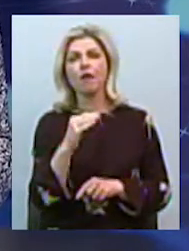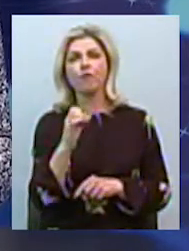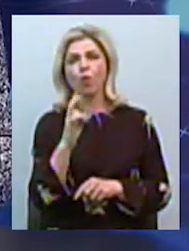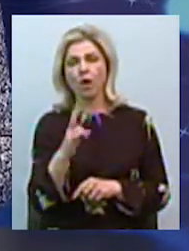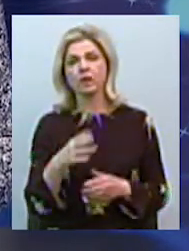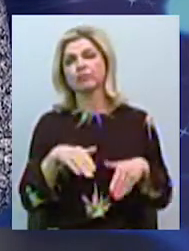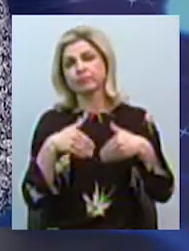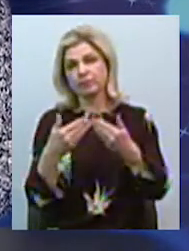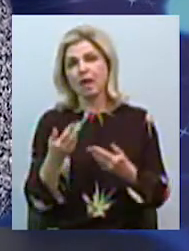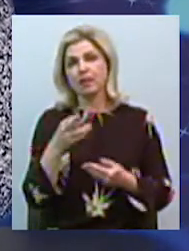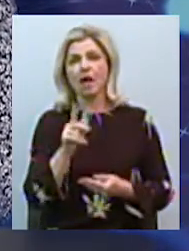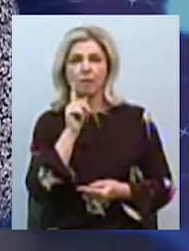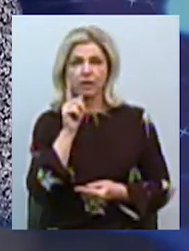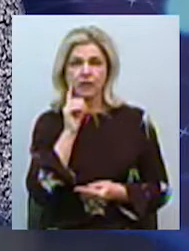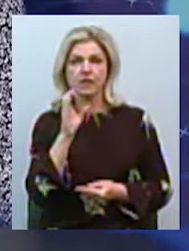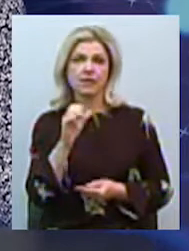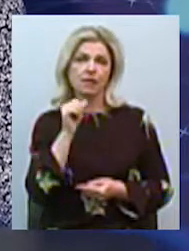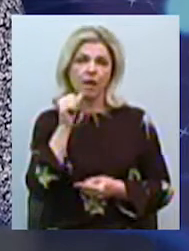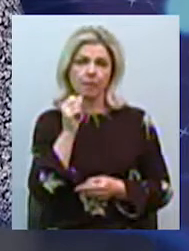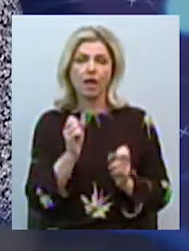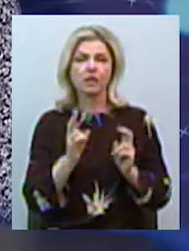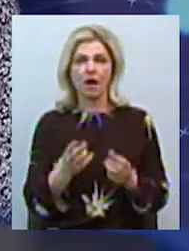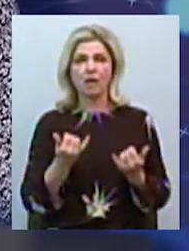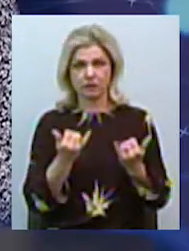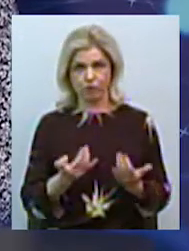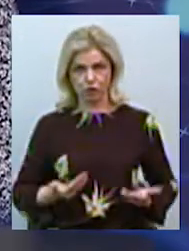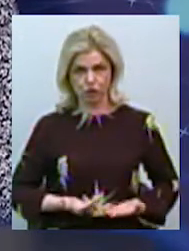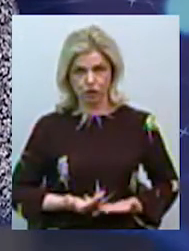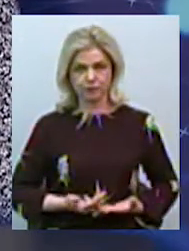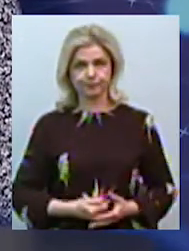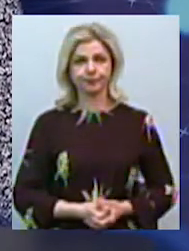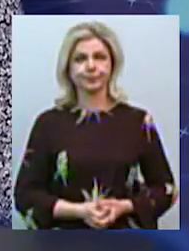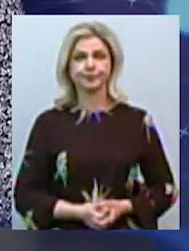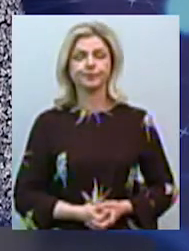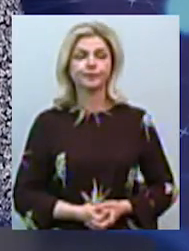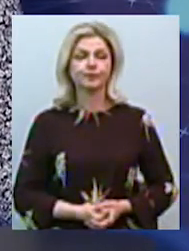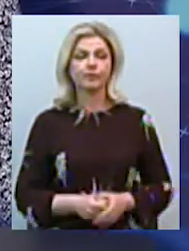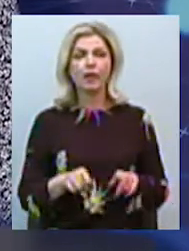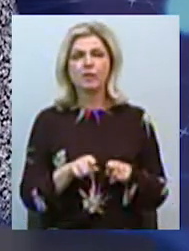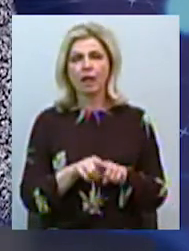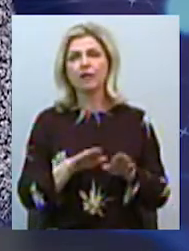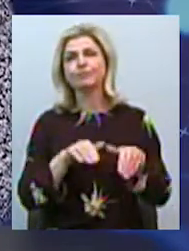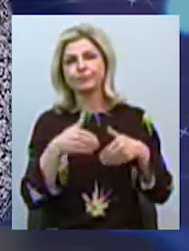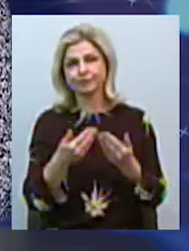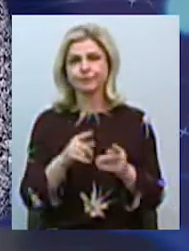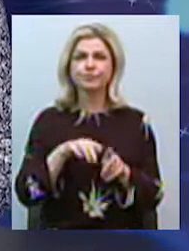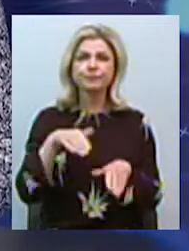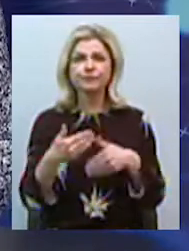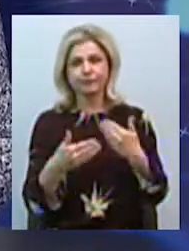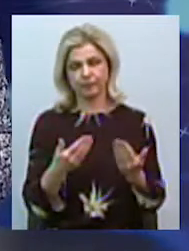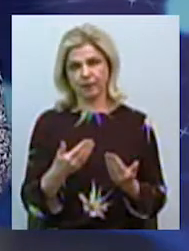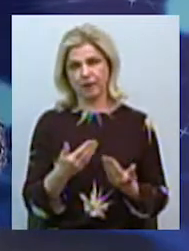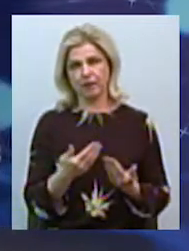для молоджі з «Сахарним Диабетом», «Как жити на сьогоднішній день». Ось такі рекомендуючі